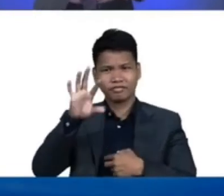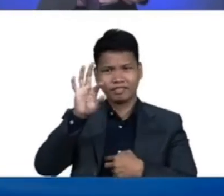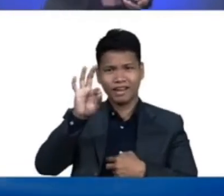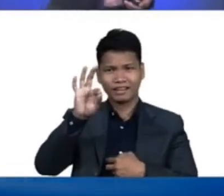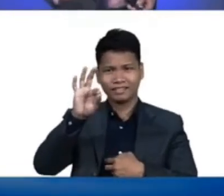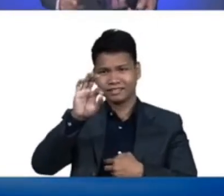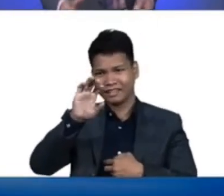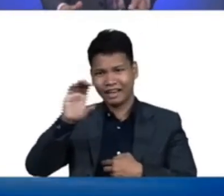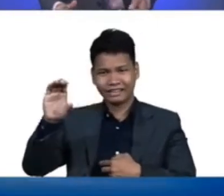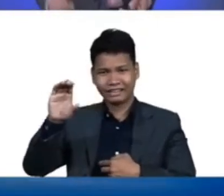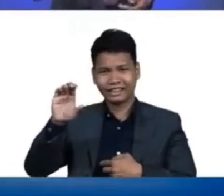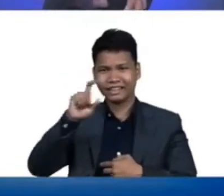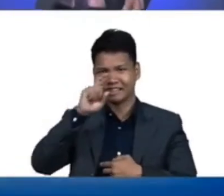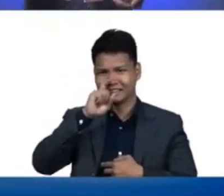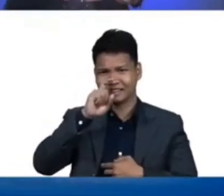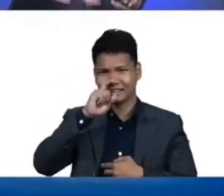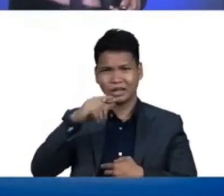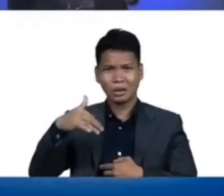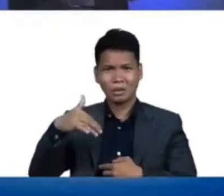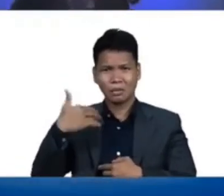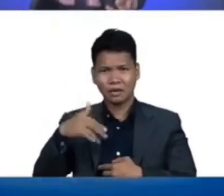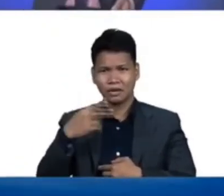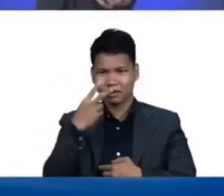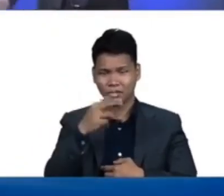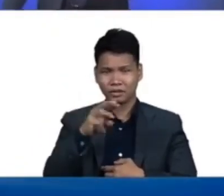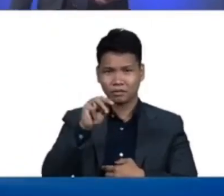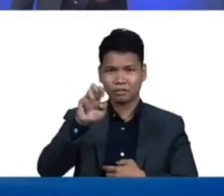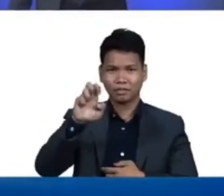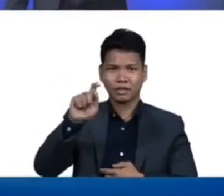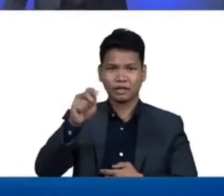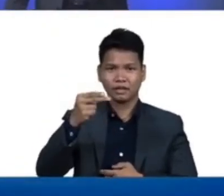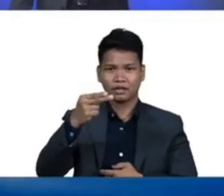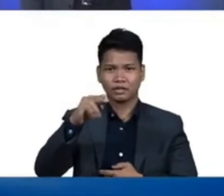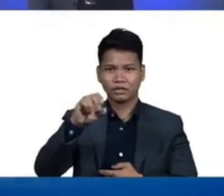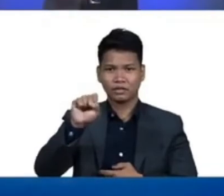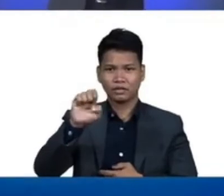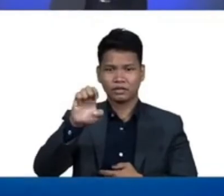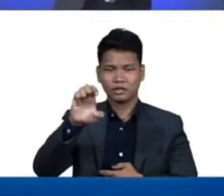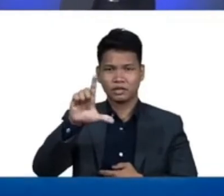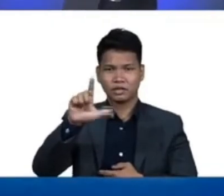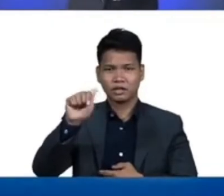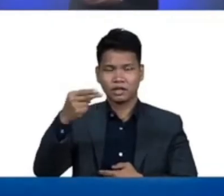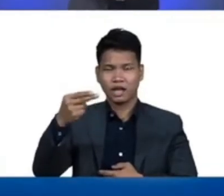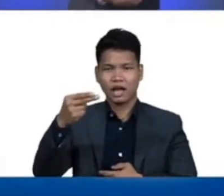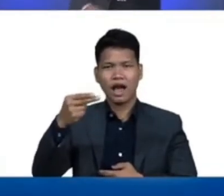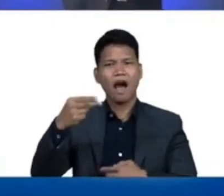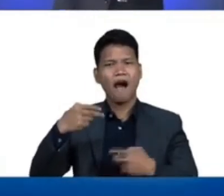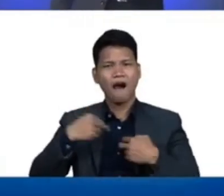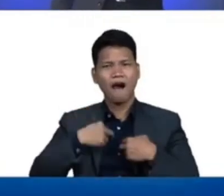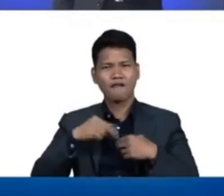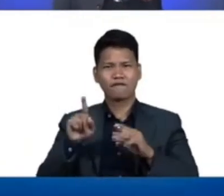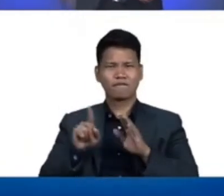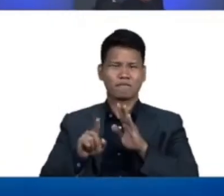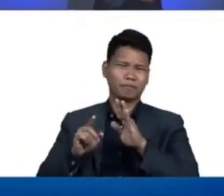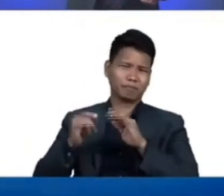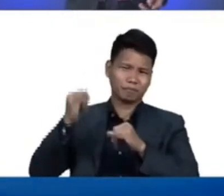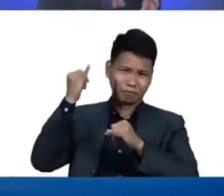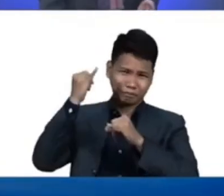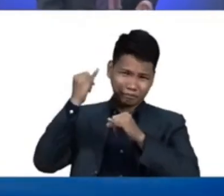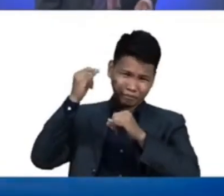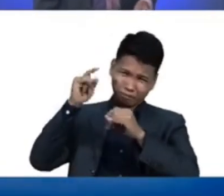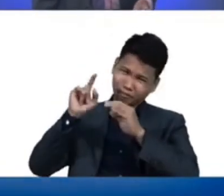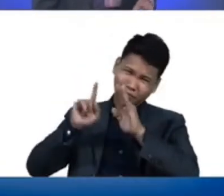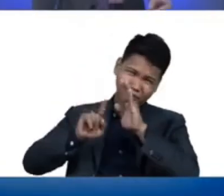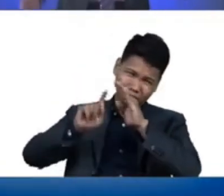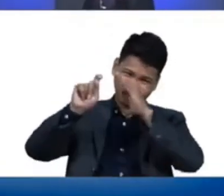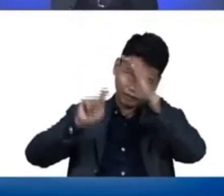makita po natin si Methuselah siya po ang pinakamahabang buhay bunit pagkatapos ng flood after the